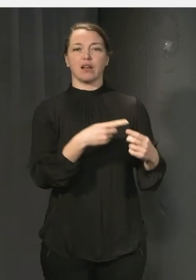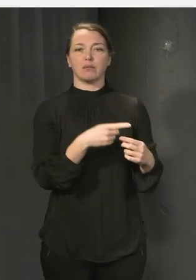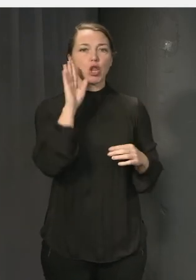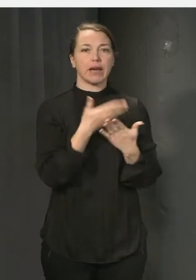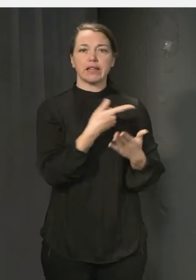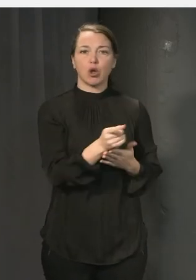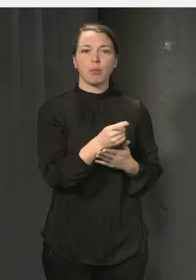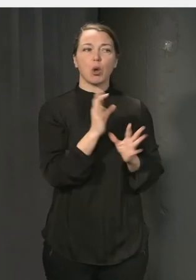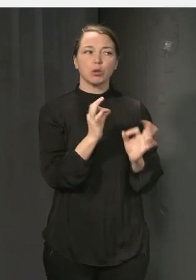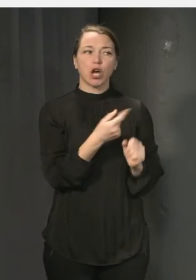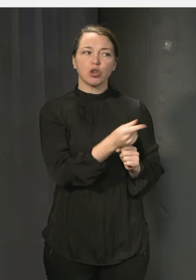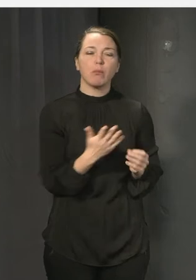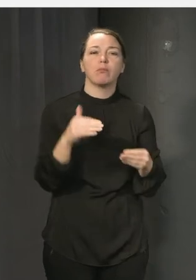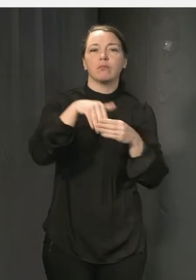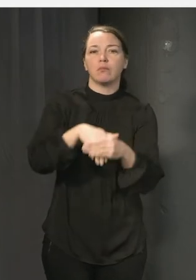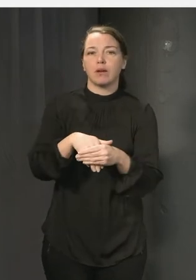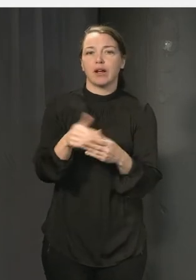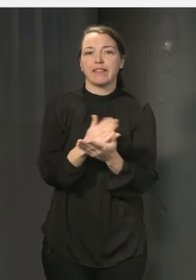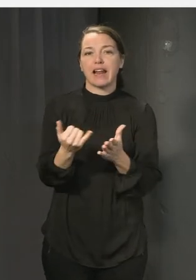arbetet? kan man göra?